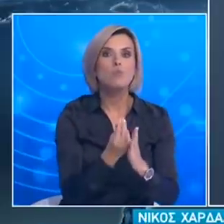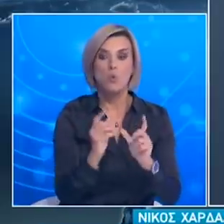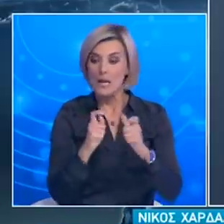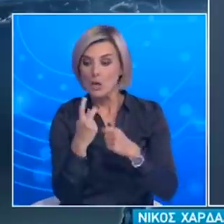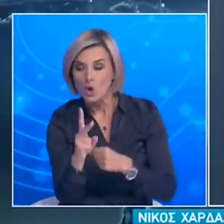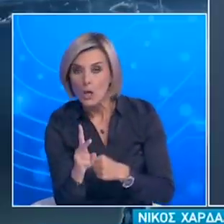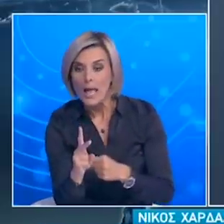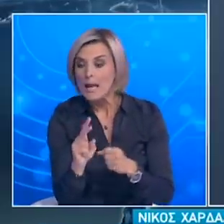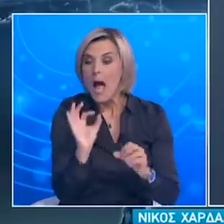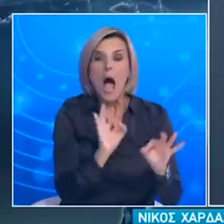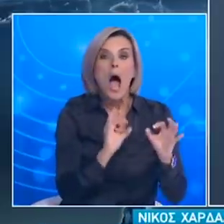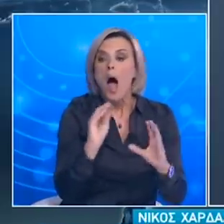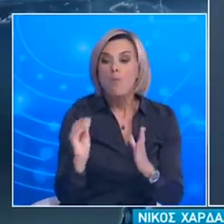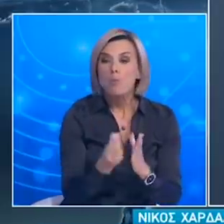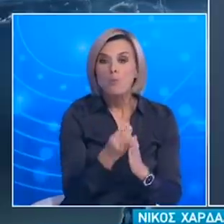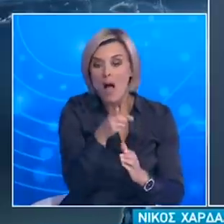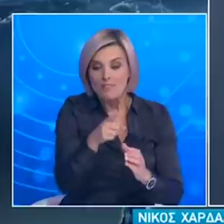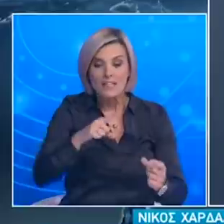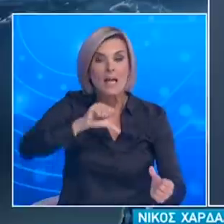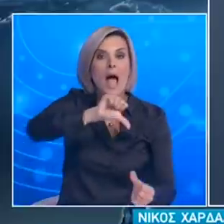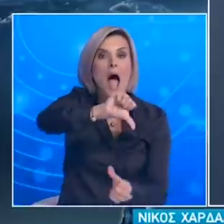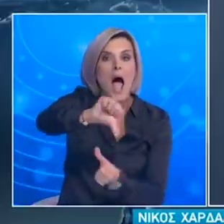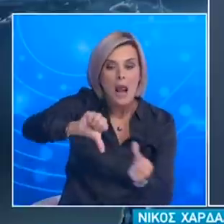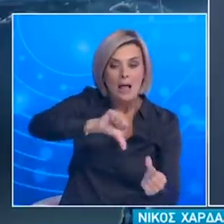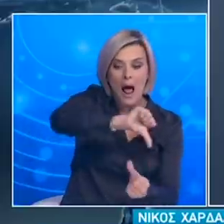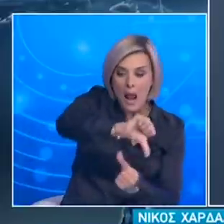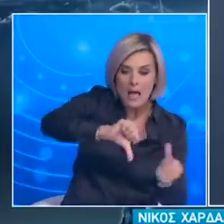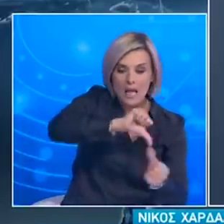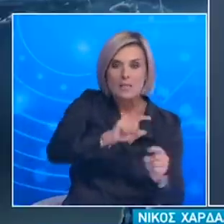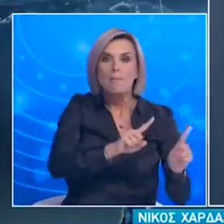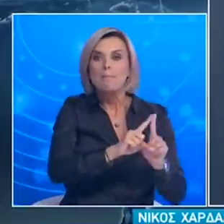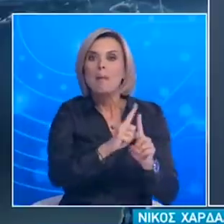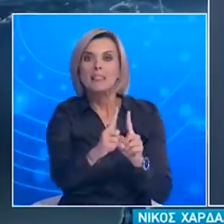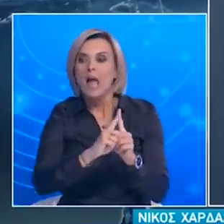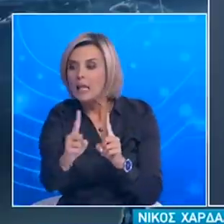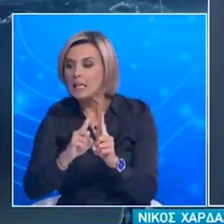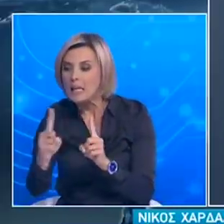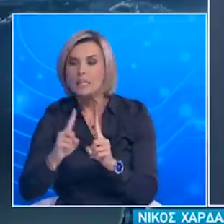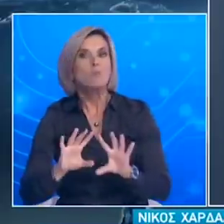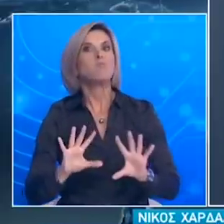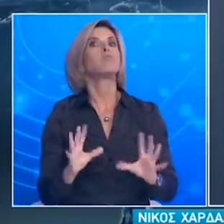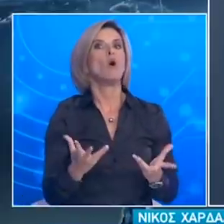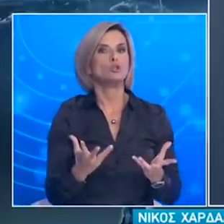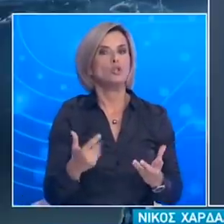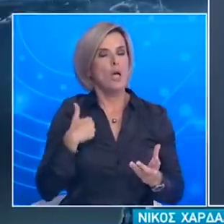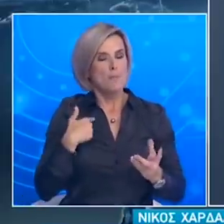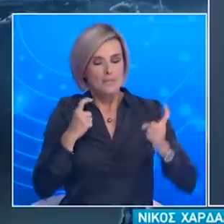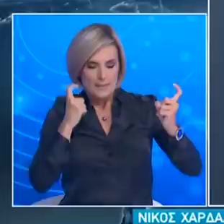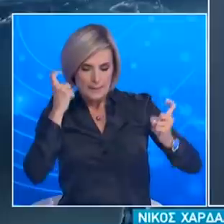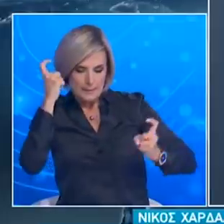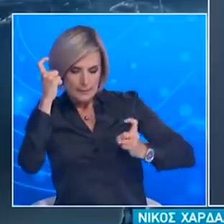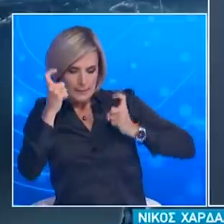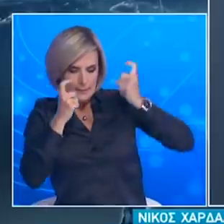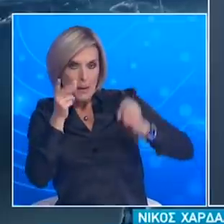αλλά και το αν μετακινούνται από Δήμο σε Δήμο από νομό σε νομό Επιπλέον προκειμένου να αξιολογηθεί η επιδημιολογική εικόνα μιας περιοχής